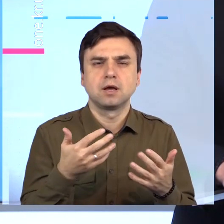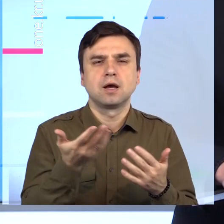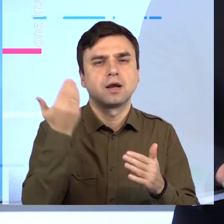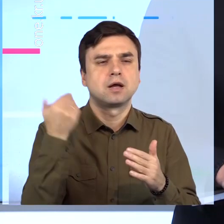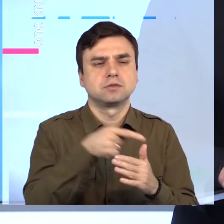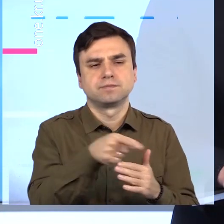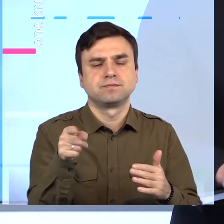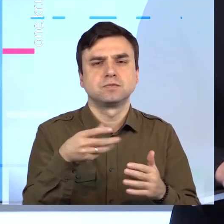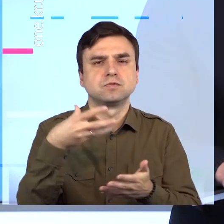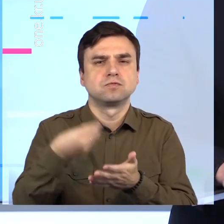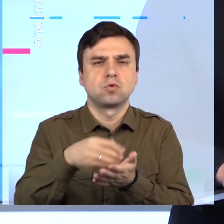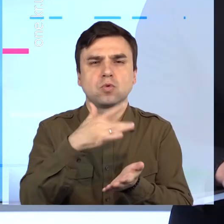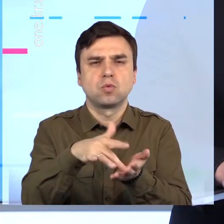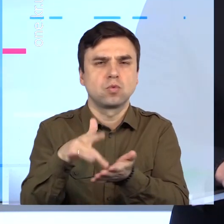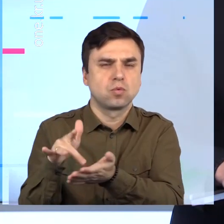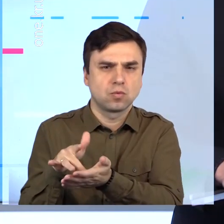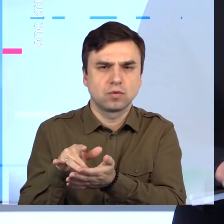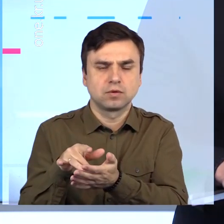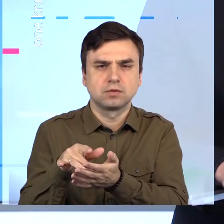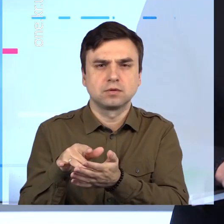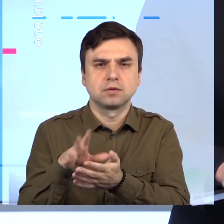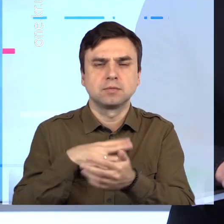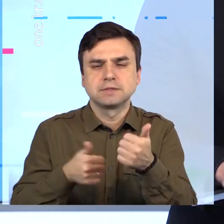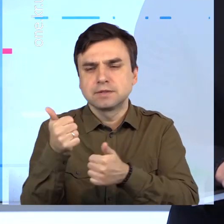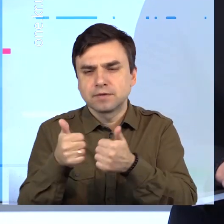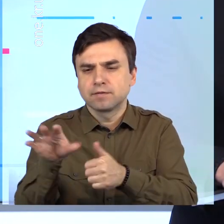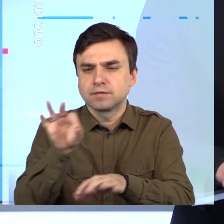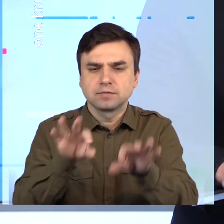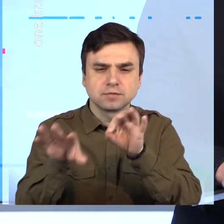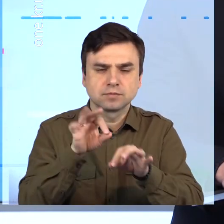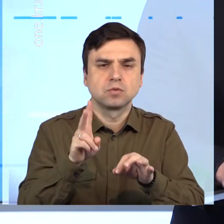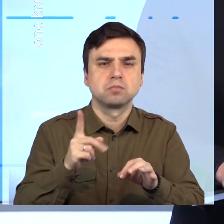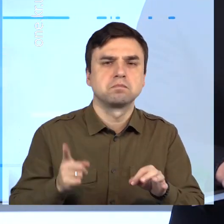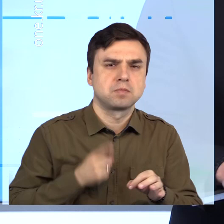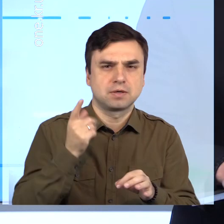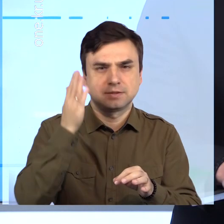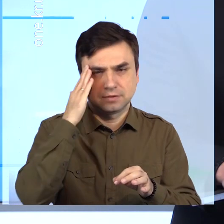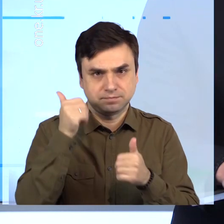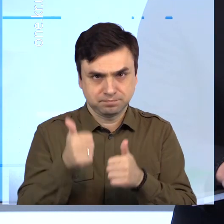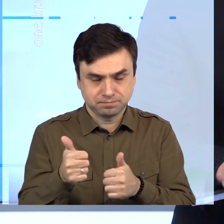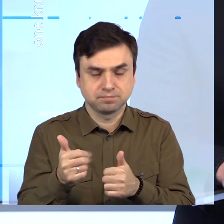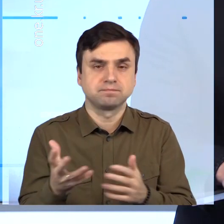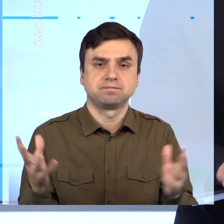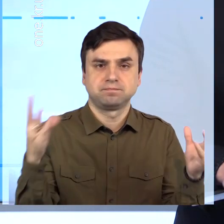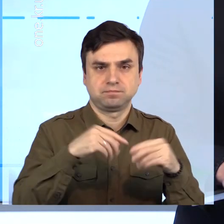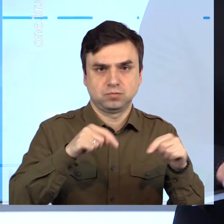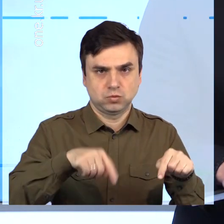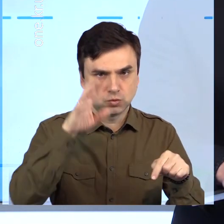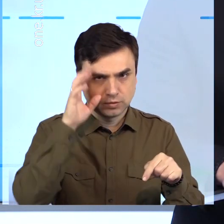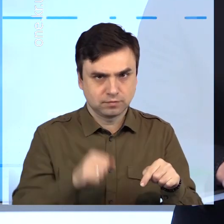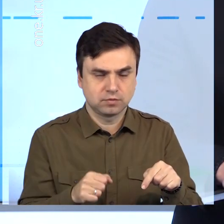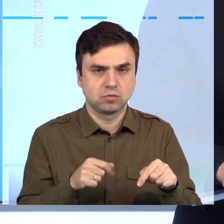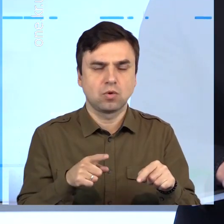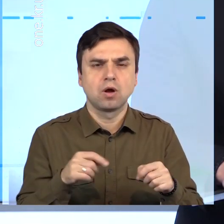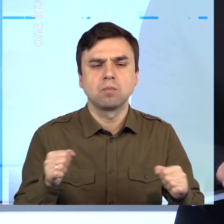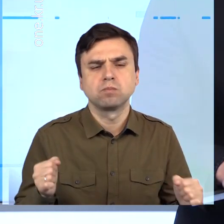з Маріуполя, з Запоріжжя, Авдіївки, Кам'янського та самого Кривого Рогу. А це 150 учасників, які стали переможцями